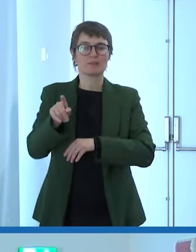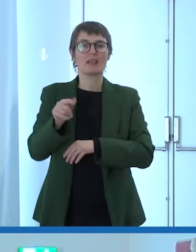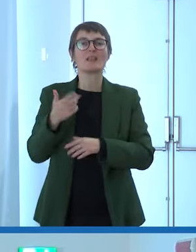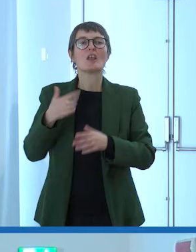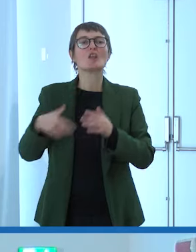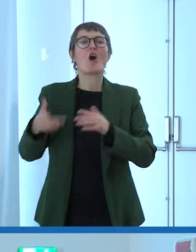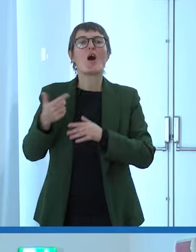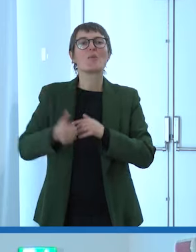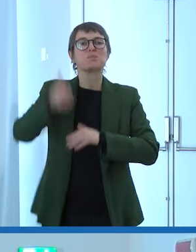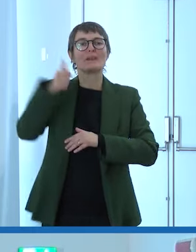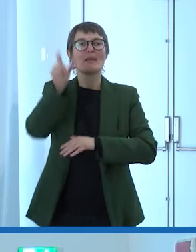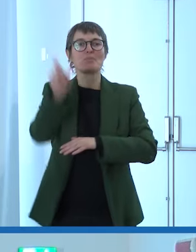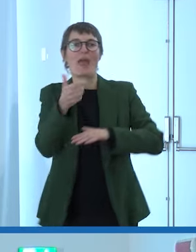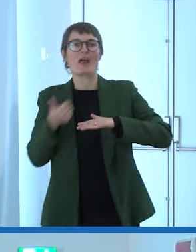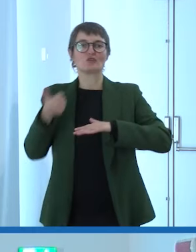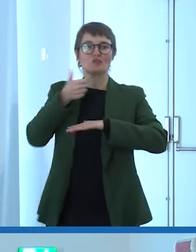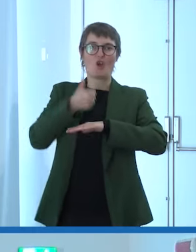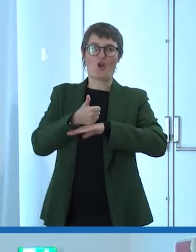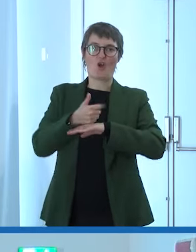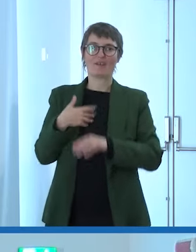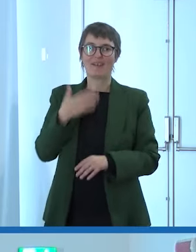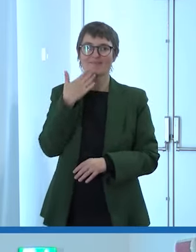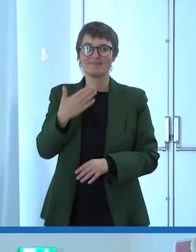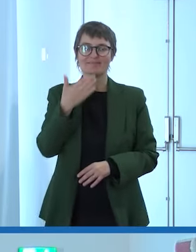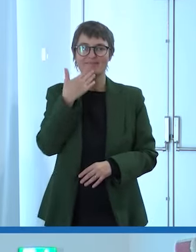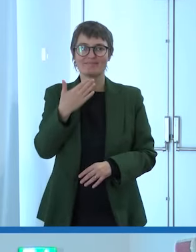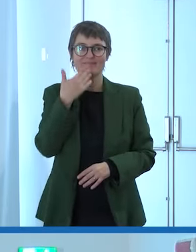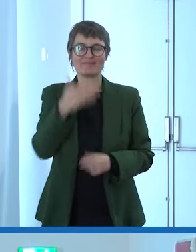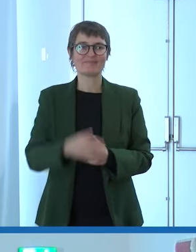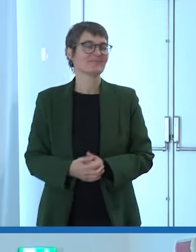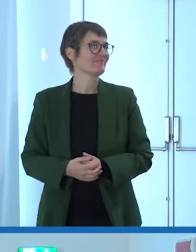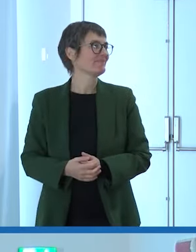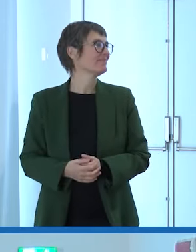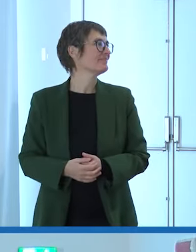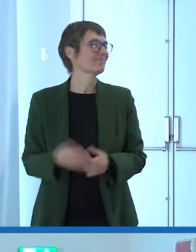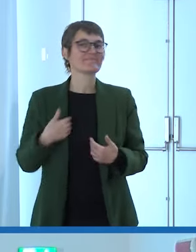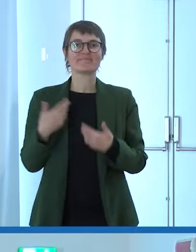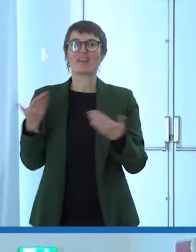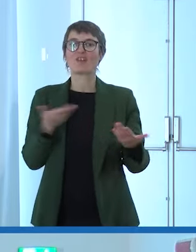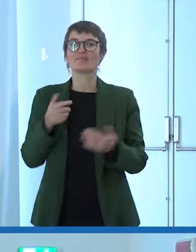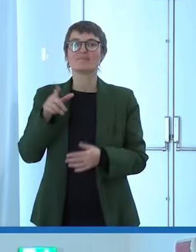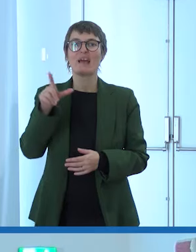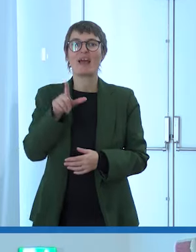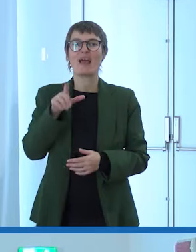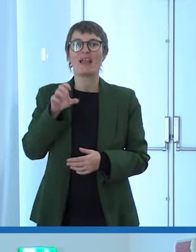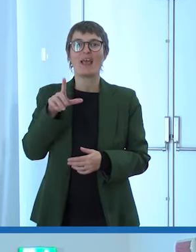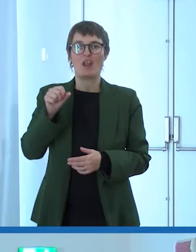grazie abbiamo abbiamo con noi Lello Marongio comico